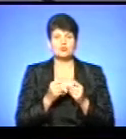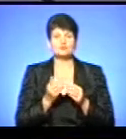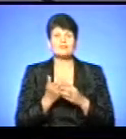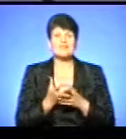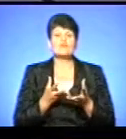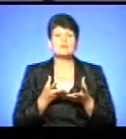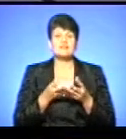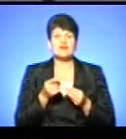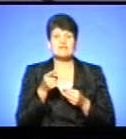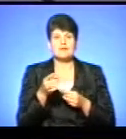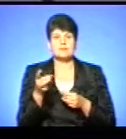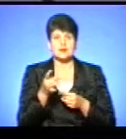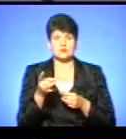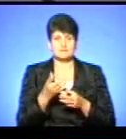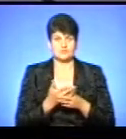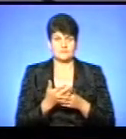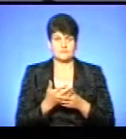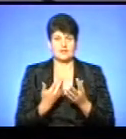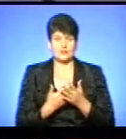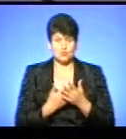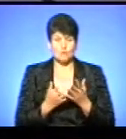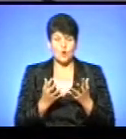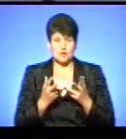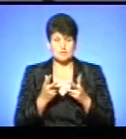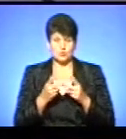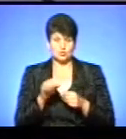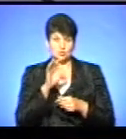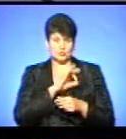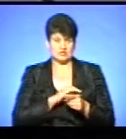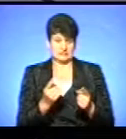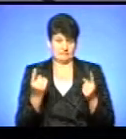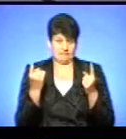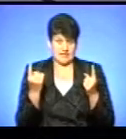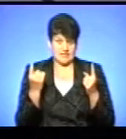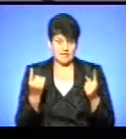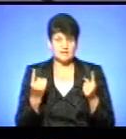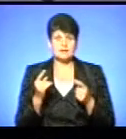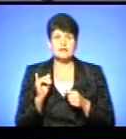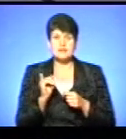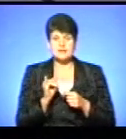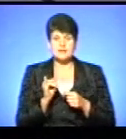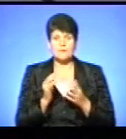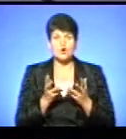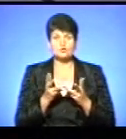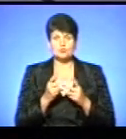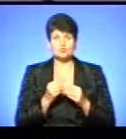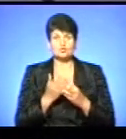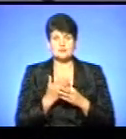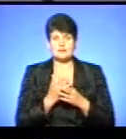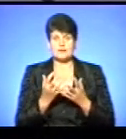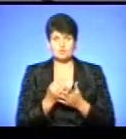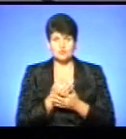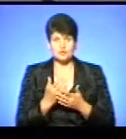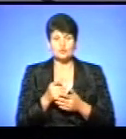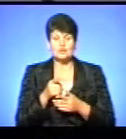впливає вам на розмір субсидій. Якщо по розрахунку, вже дохід надто великий, і він по розрахунку субсидія не получиться, тоді